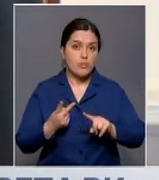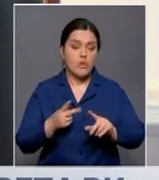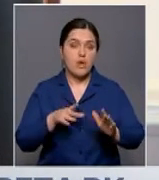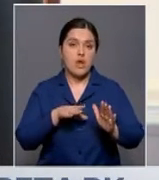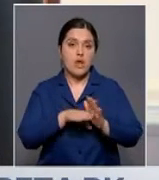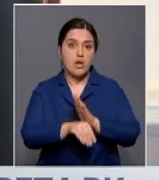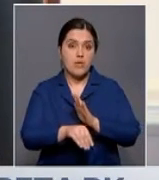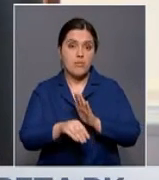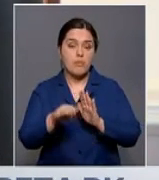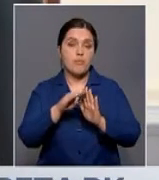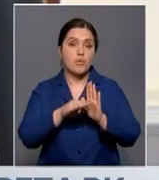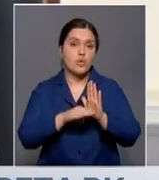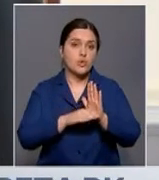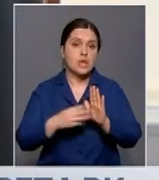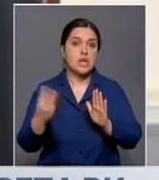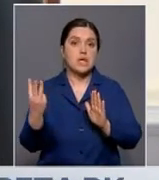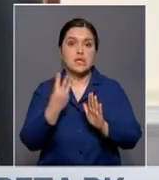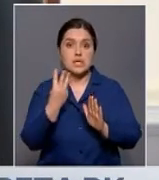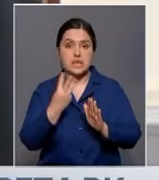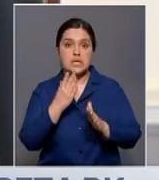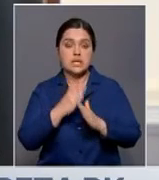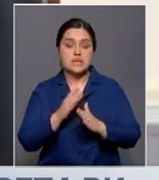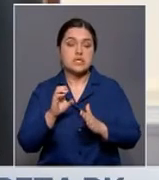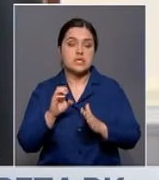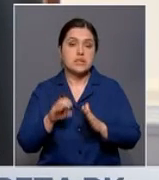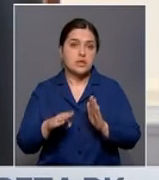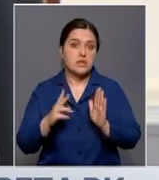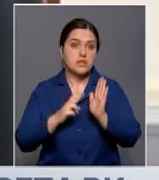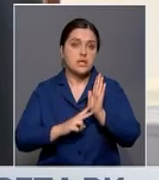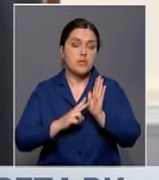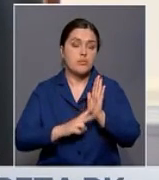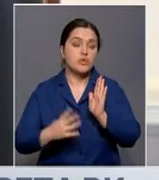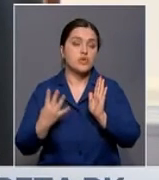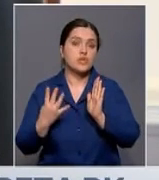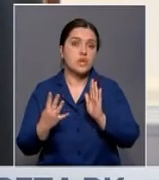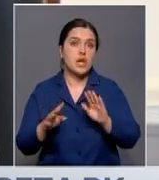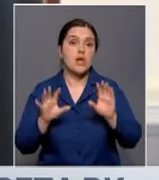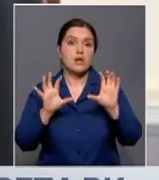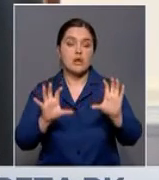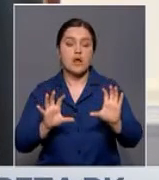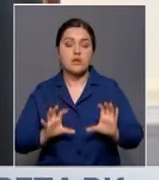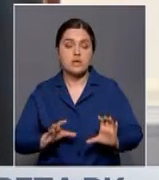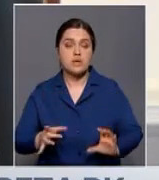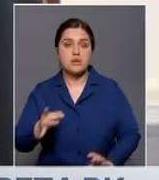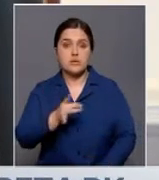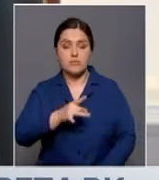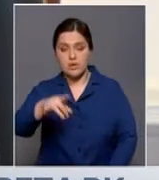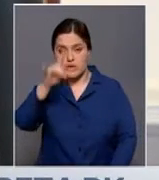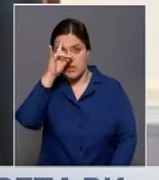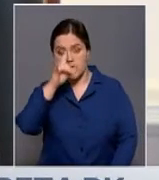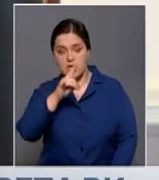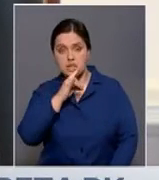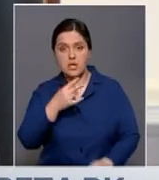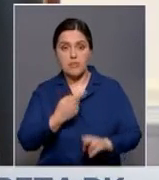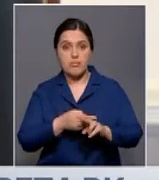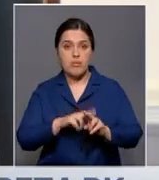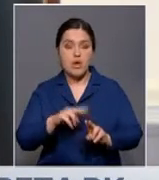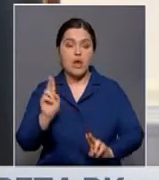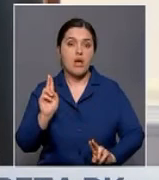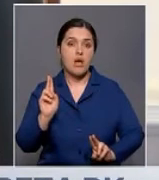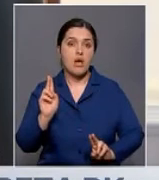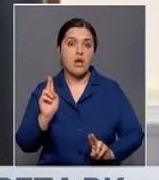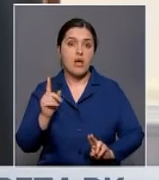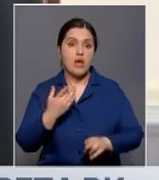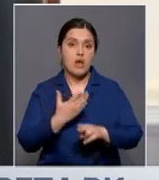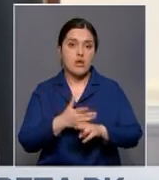пункту 3 ст. 74 Конституции Республики Казахстан, нормативное постановление